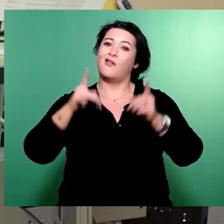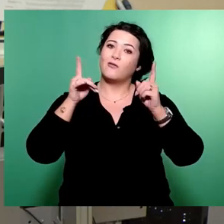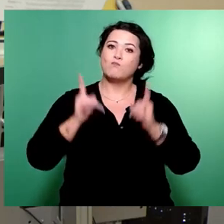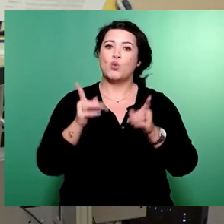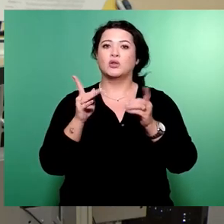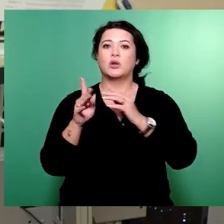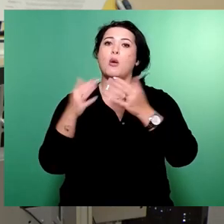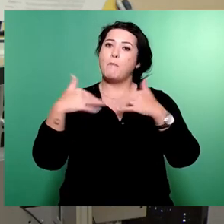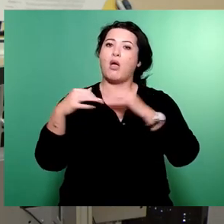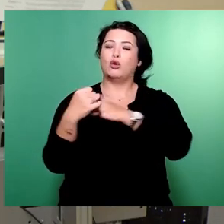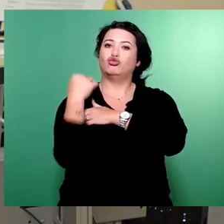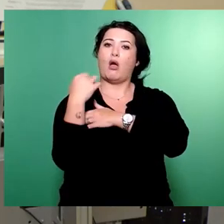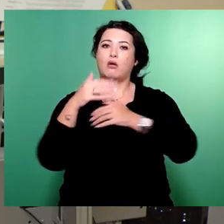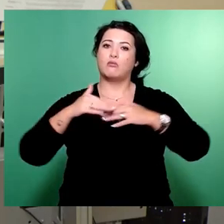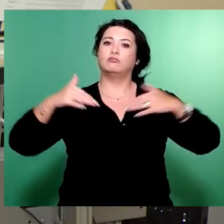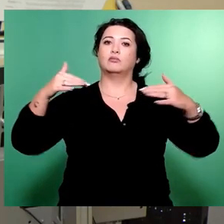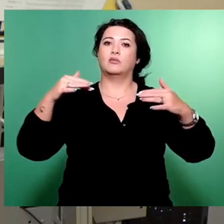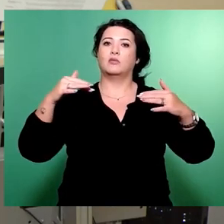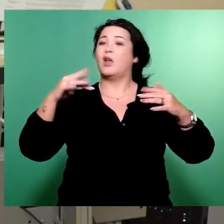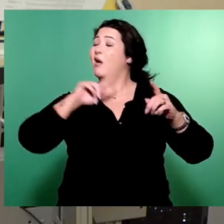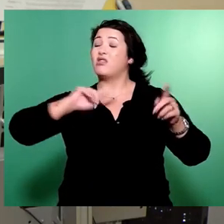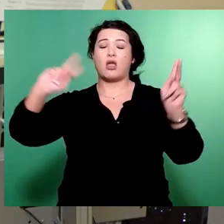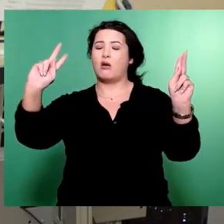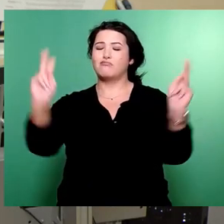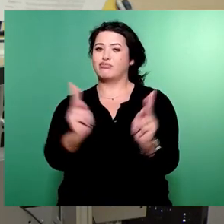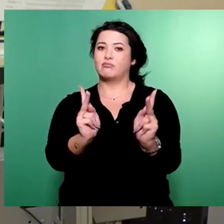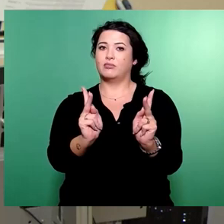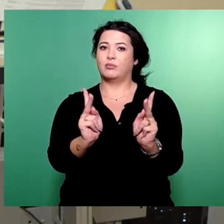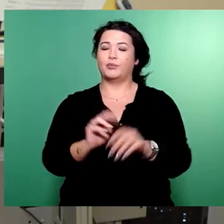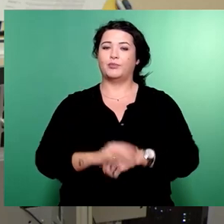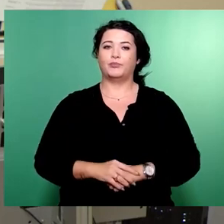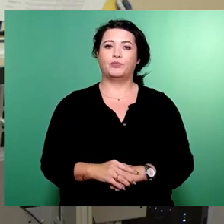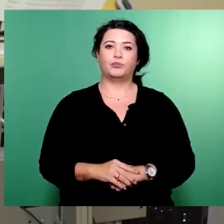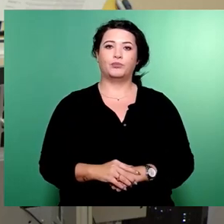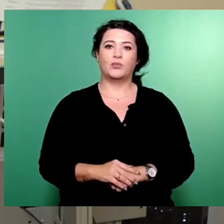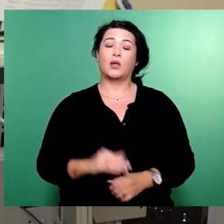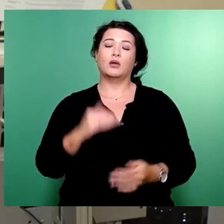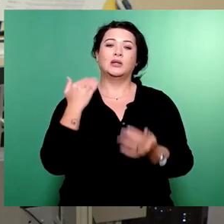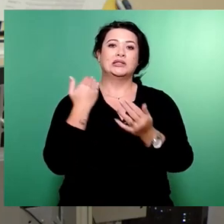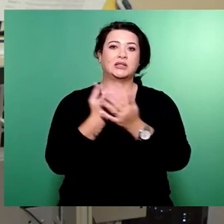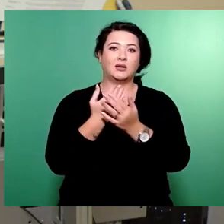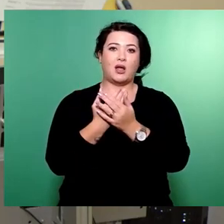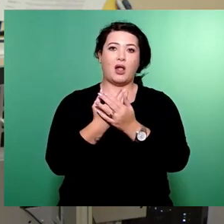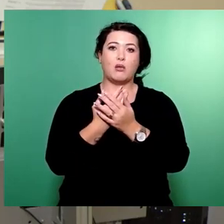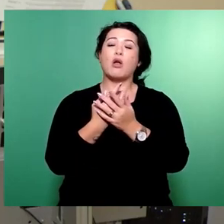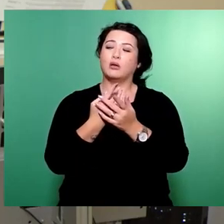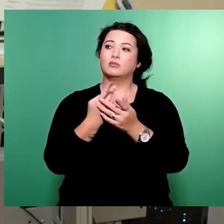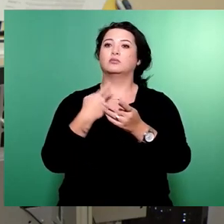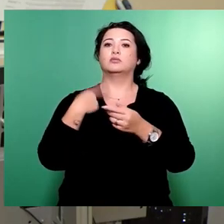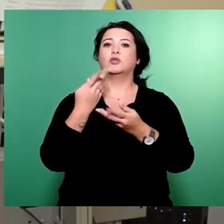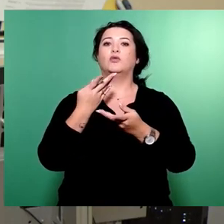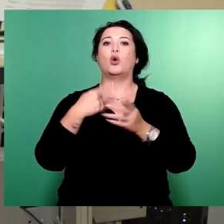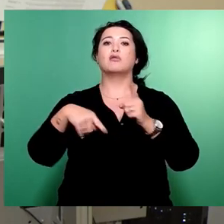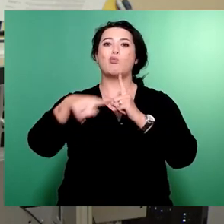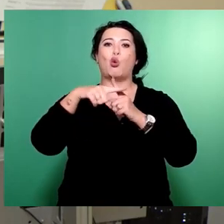statt sie mit Kürzungen zu gängeln. Und deshalb ist es ein gutes Signal, dass